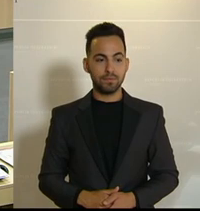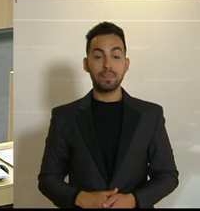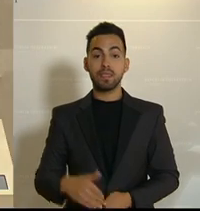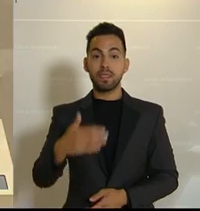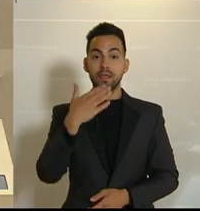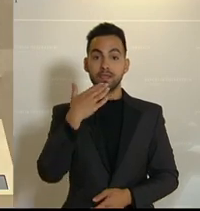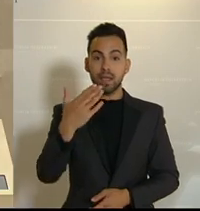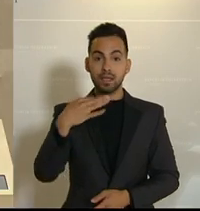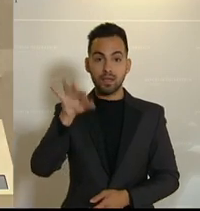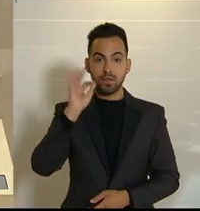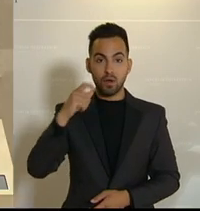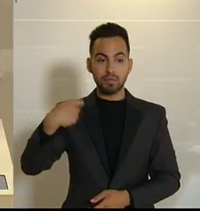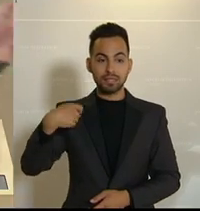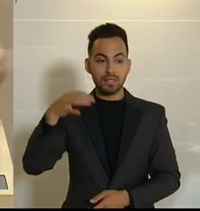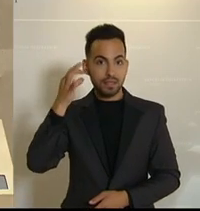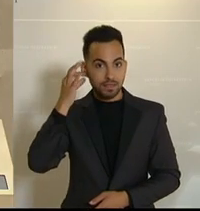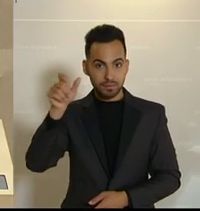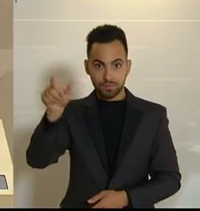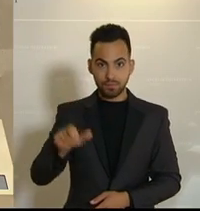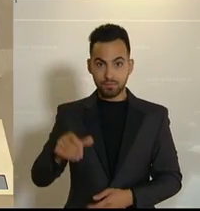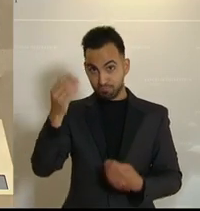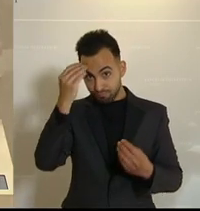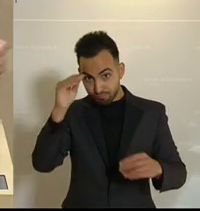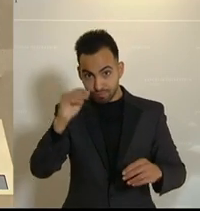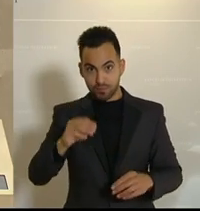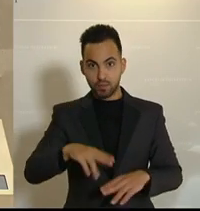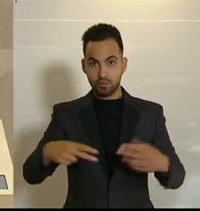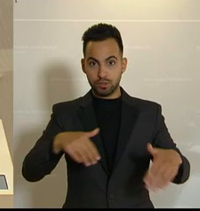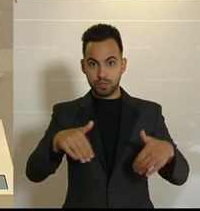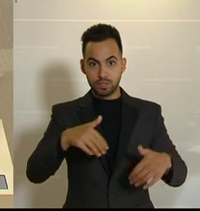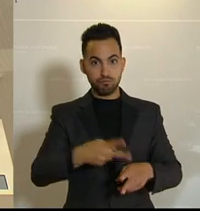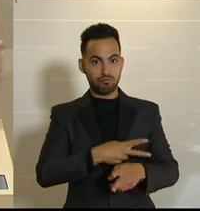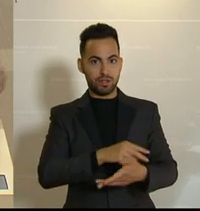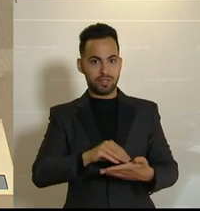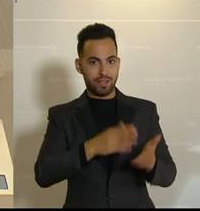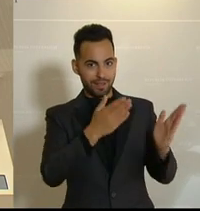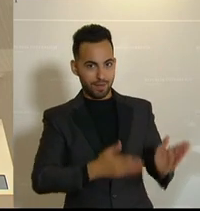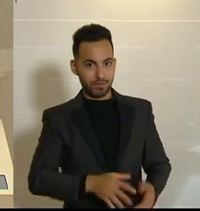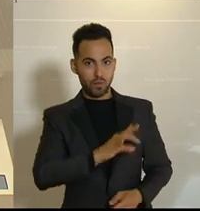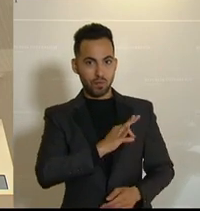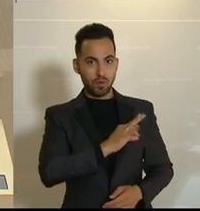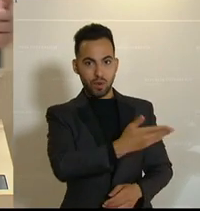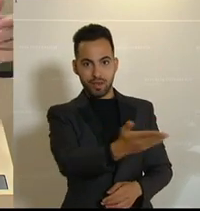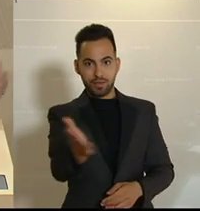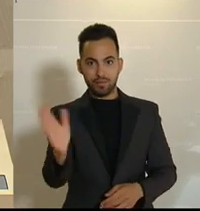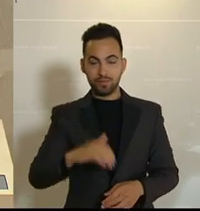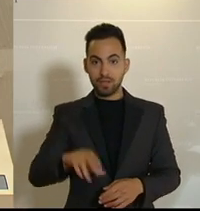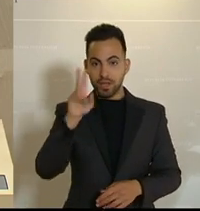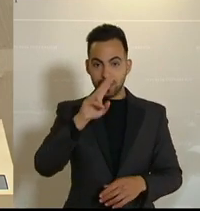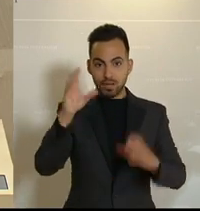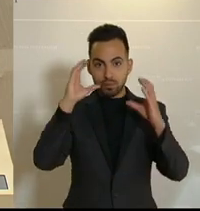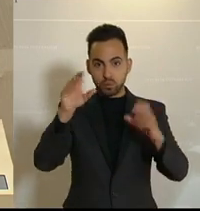Danke, Frau Präsidentin, geschätzte Frau Bundesministerin, sehr geehrter Herr Stottsekretär, werte Kolleginnen und Kollegen, liebe